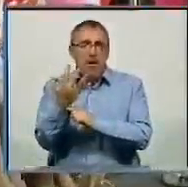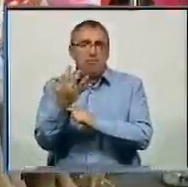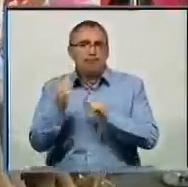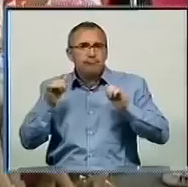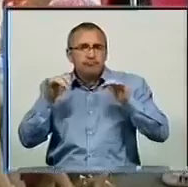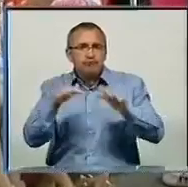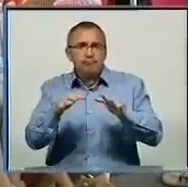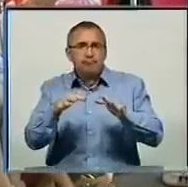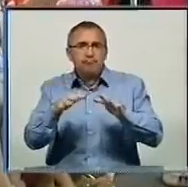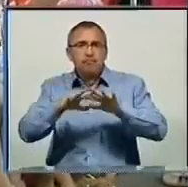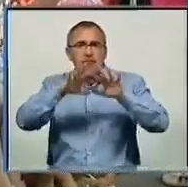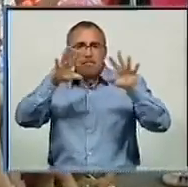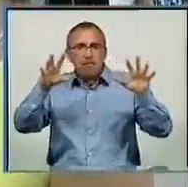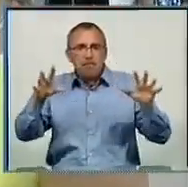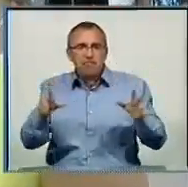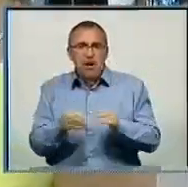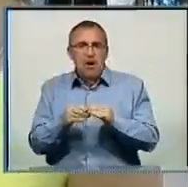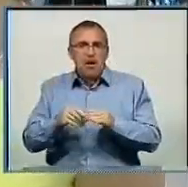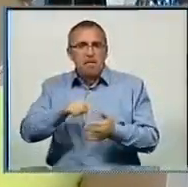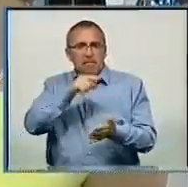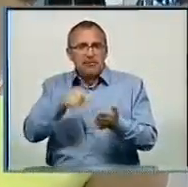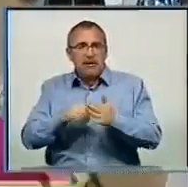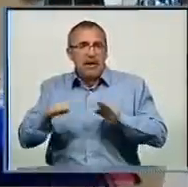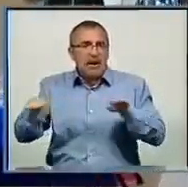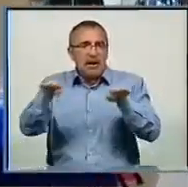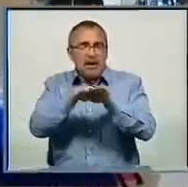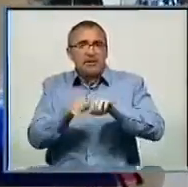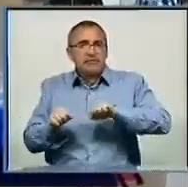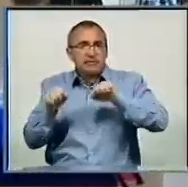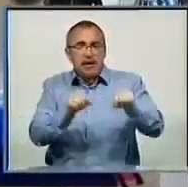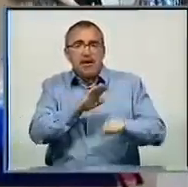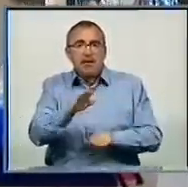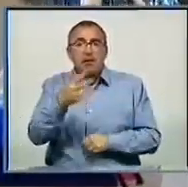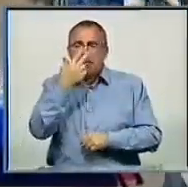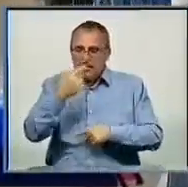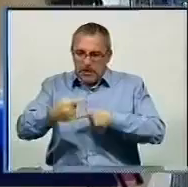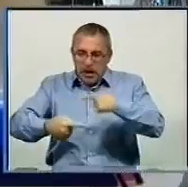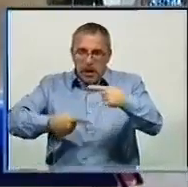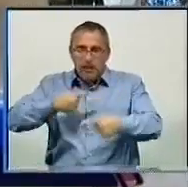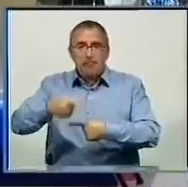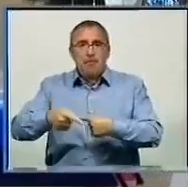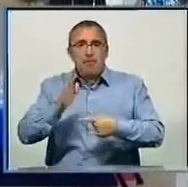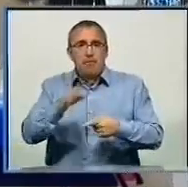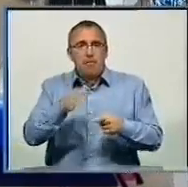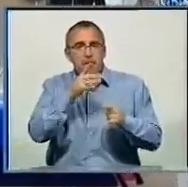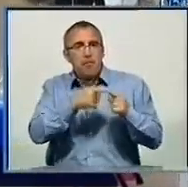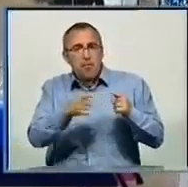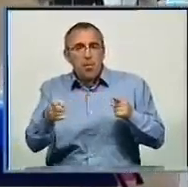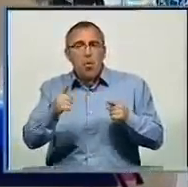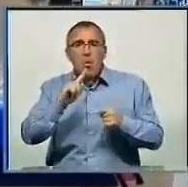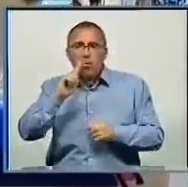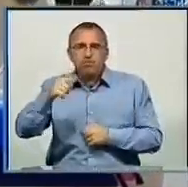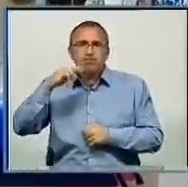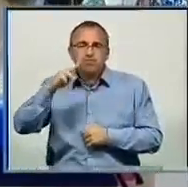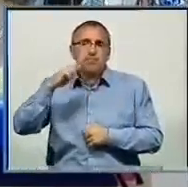заходу вийшов на загальноміський рівень. Сьогоднішній захід, Дню захисту дітей, він вже в нас став традиційним. Він проходить вже декілька років на